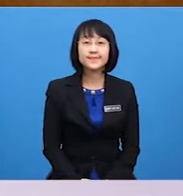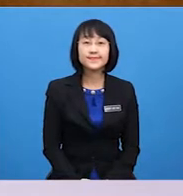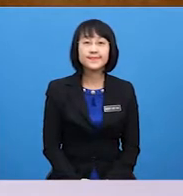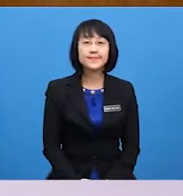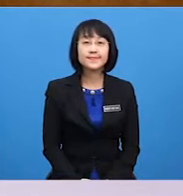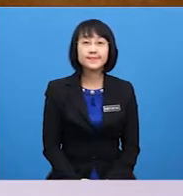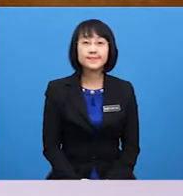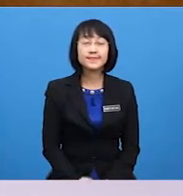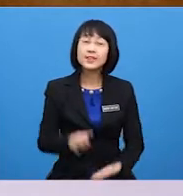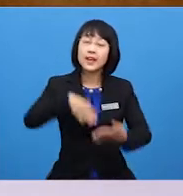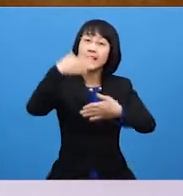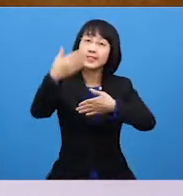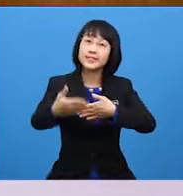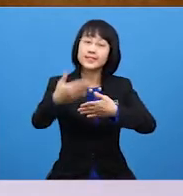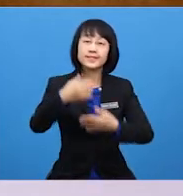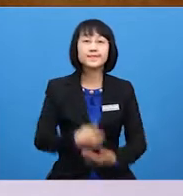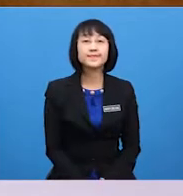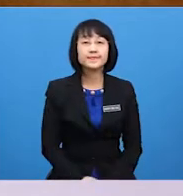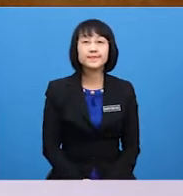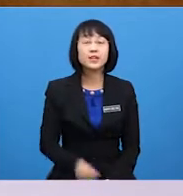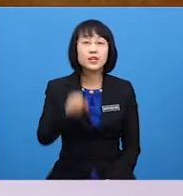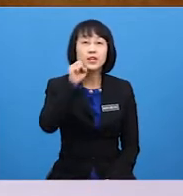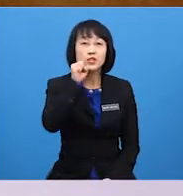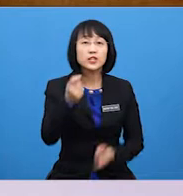Next He